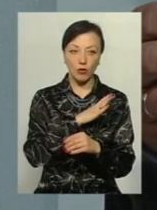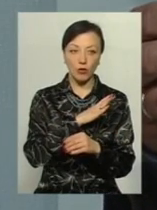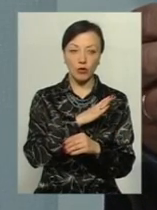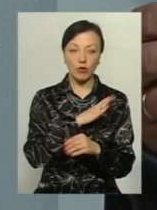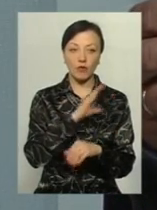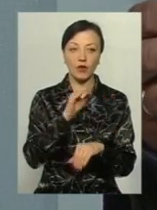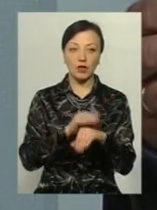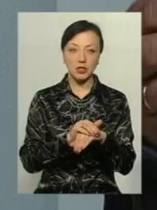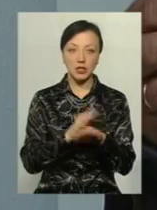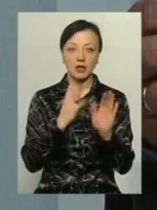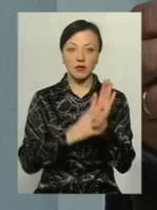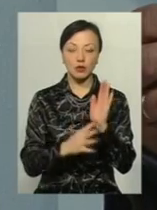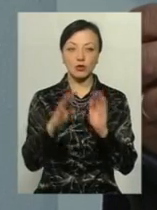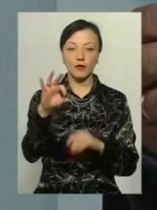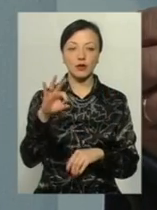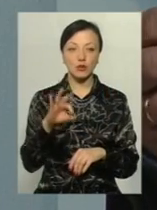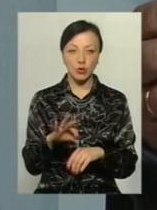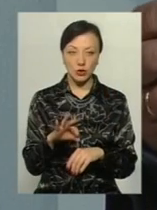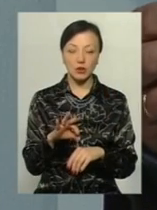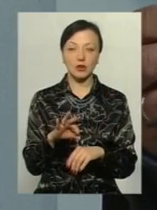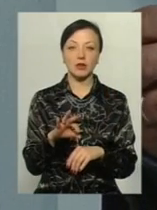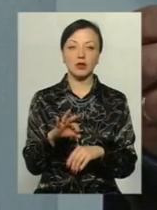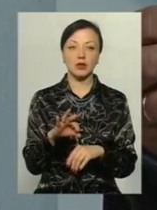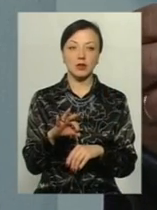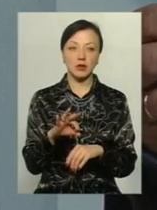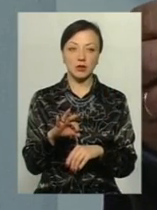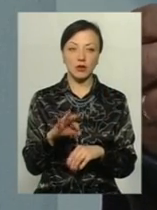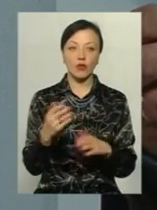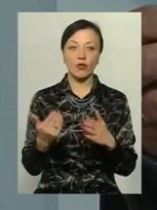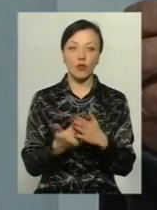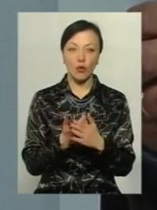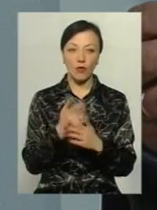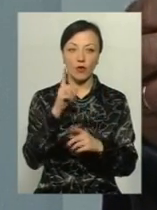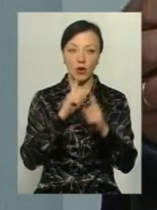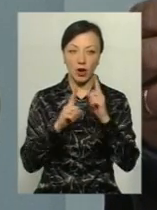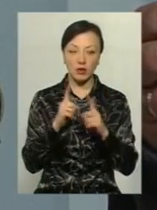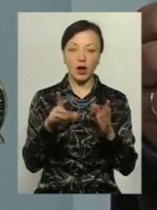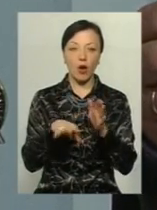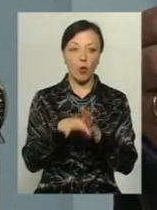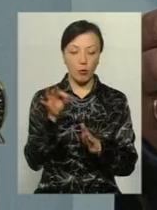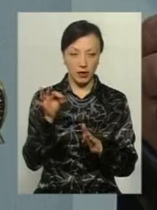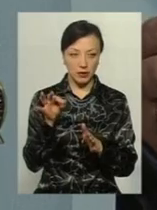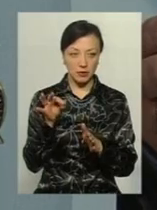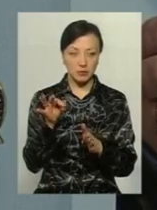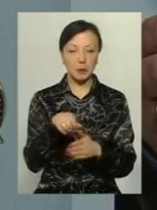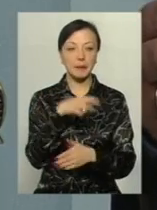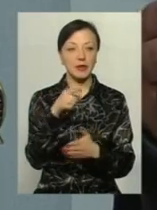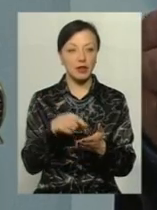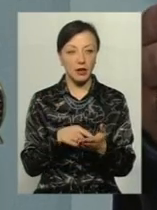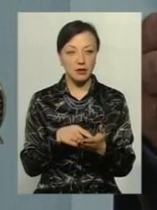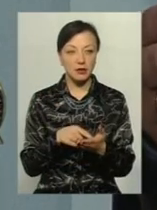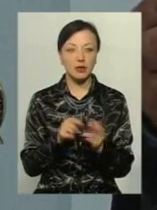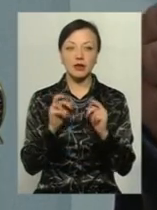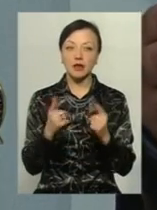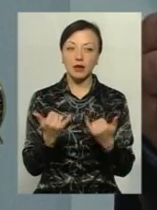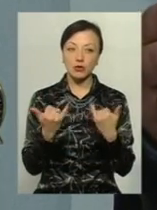фактично на 90% пройшли в нову раду, яка обрана. Питання, як